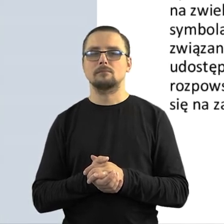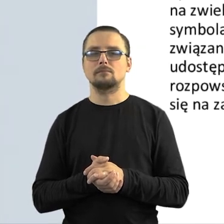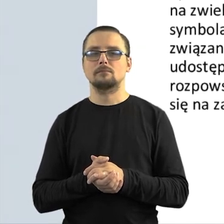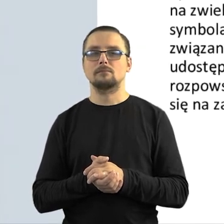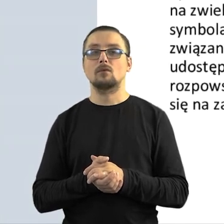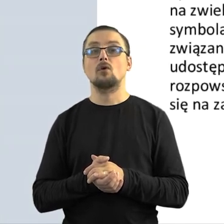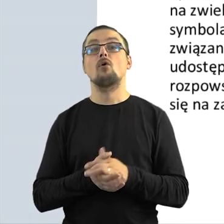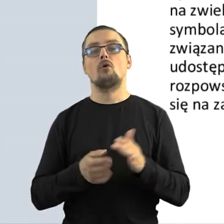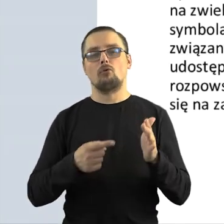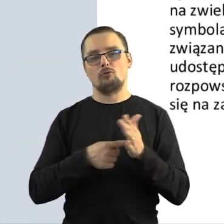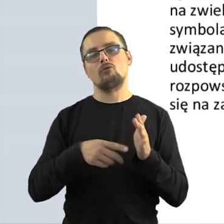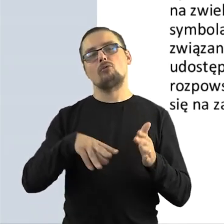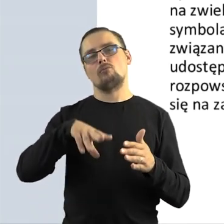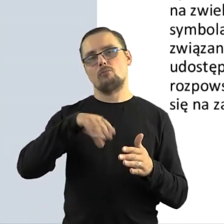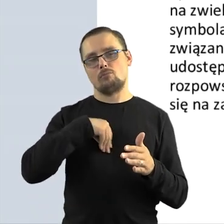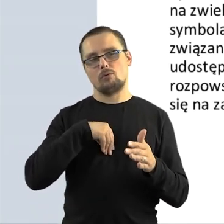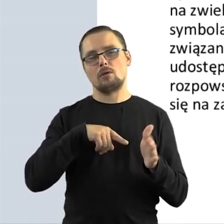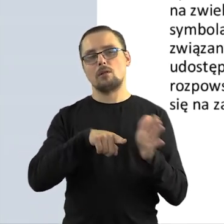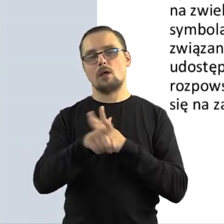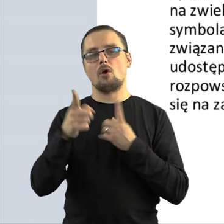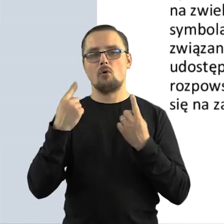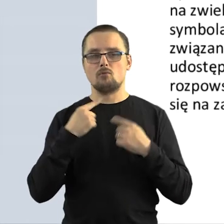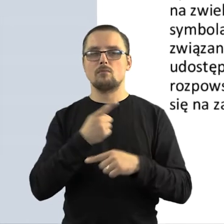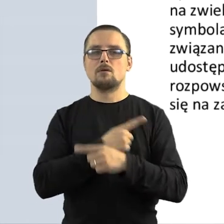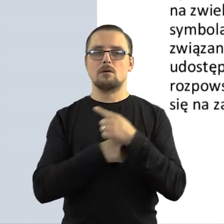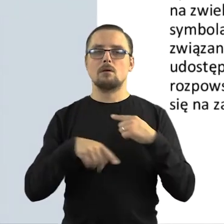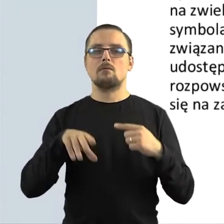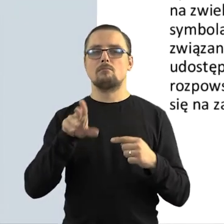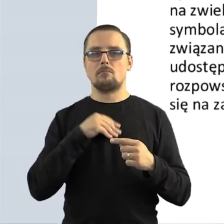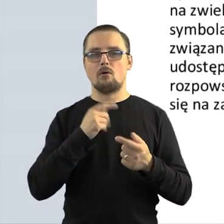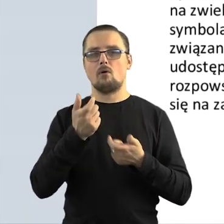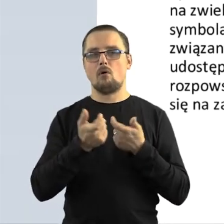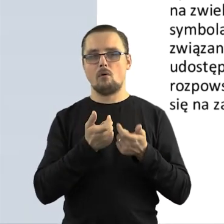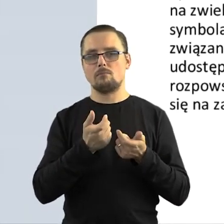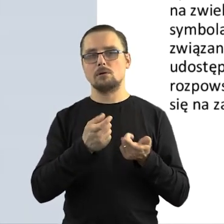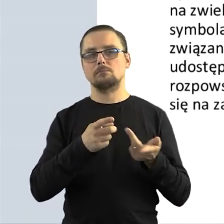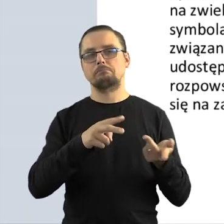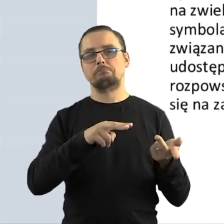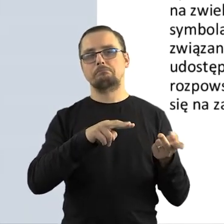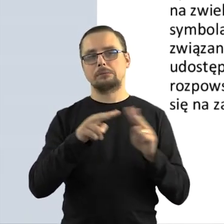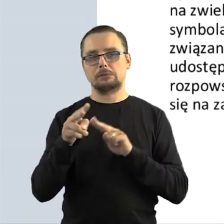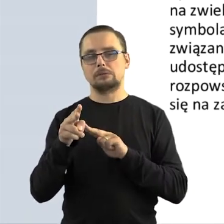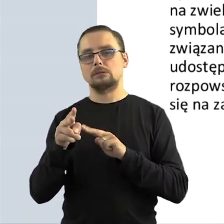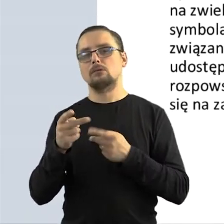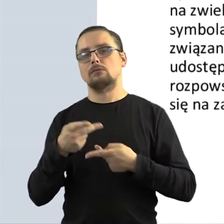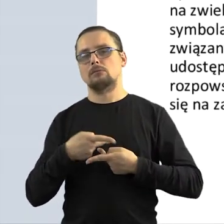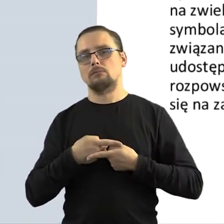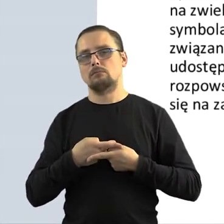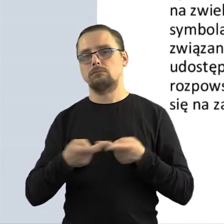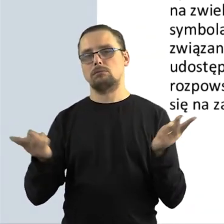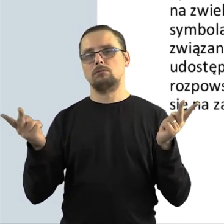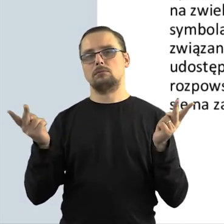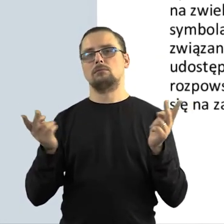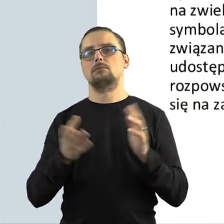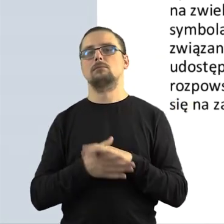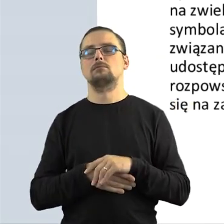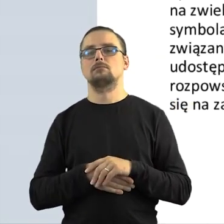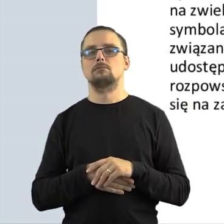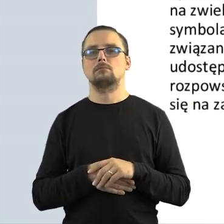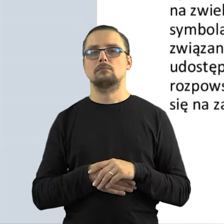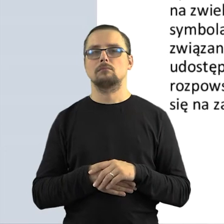zapisy, czy transkrypcje różnego rodzaju utworów, to jak najbardziej na potrzeby osób z niepełnosprawnościami